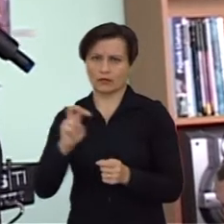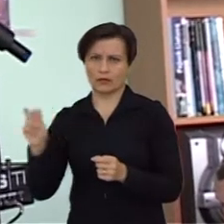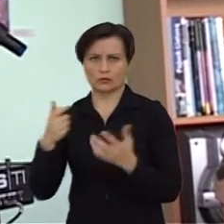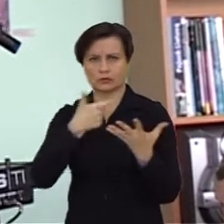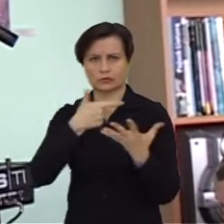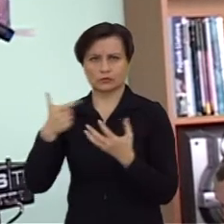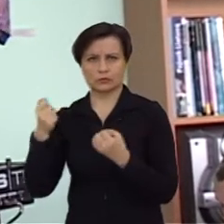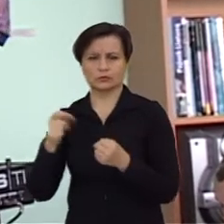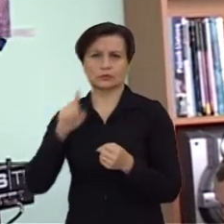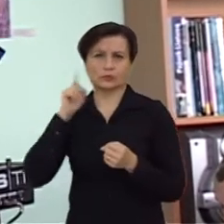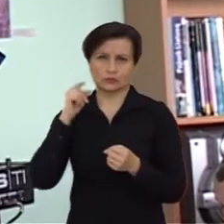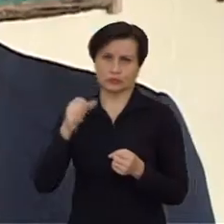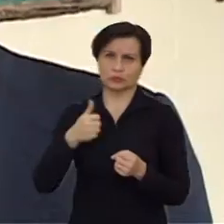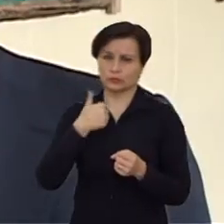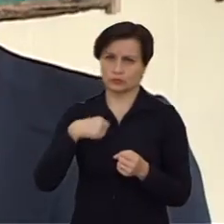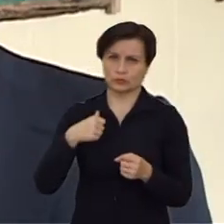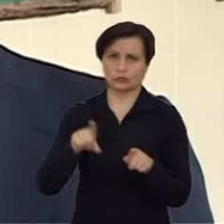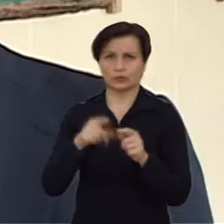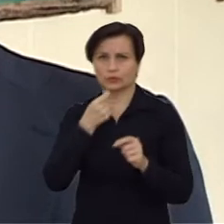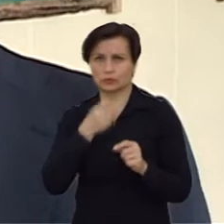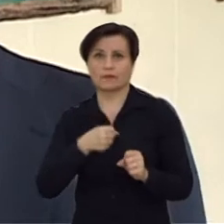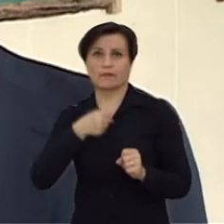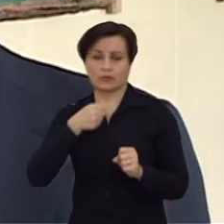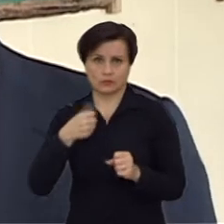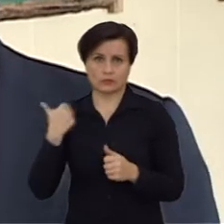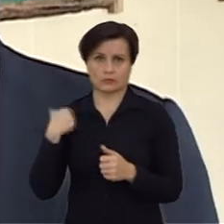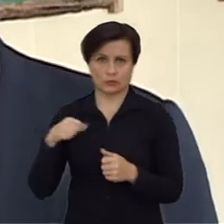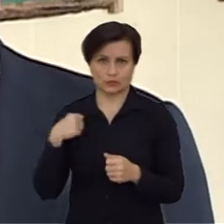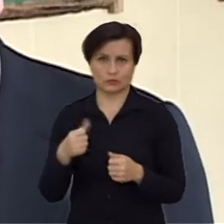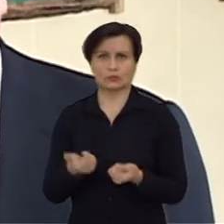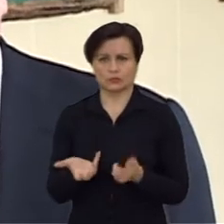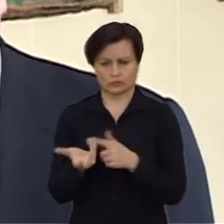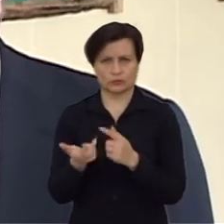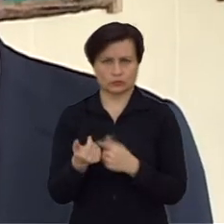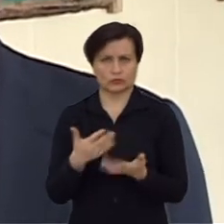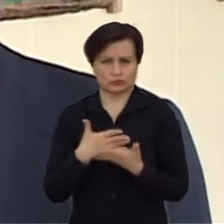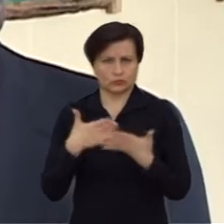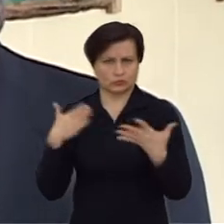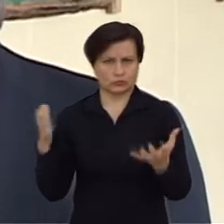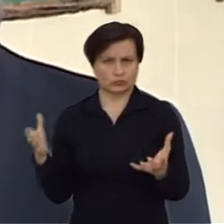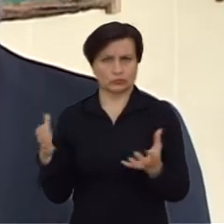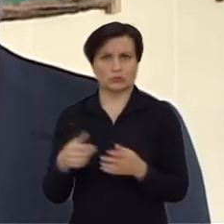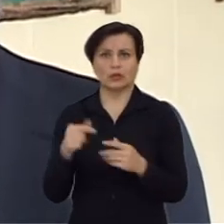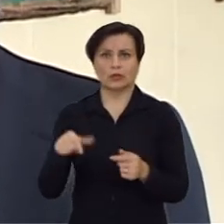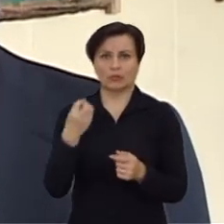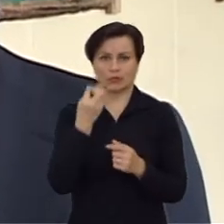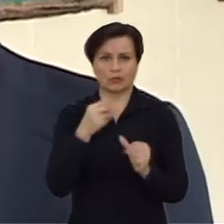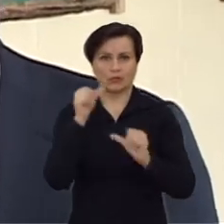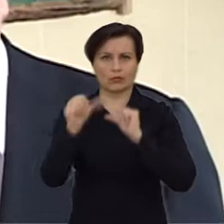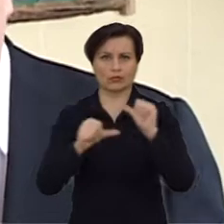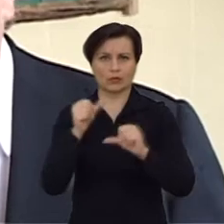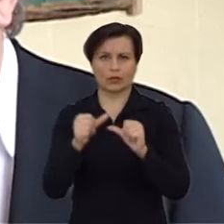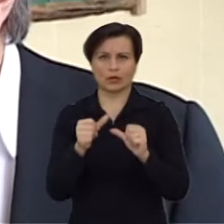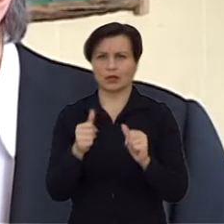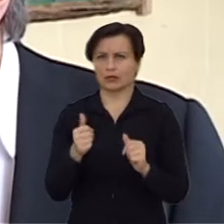kurios lanko virš 700 ir jaunesnių žmonių, ir truputį vyresnių žmonių. Tai tikrai čia skaičius įspūdingas